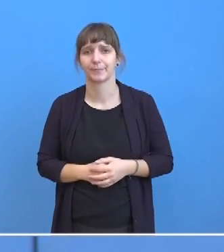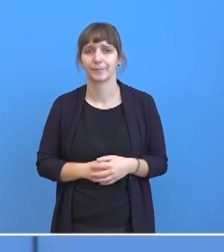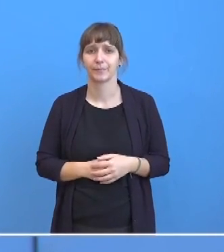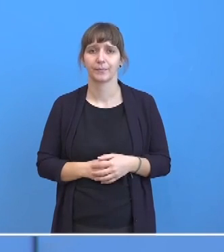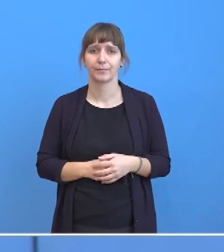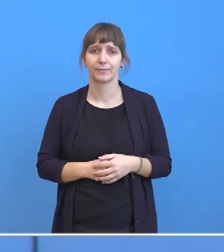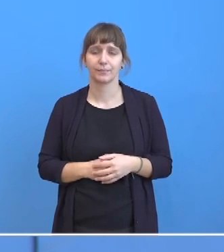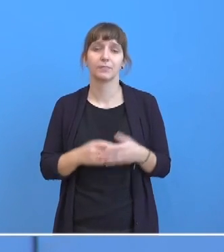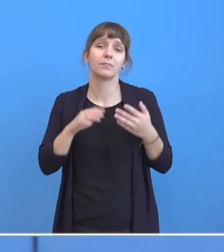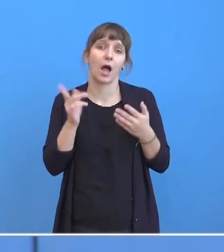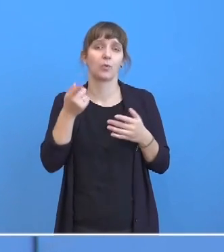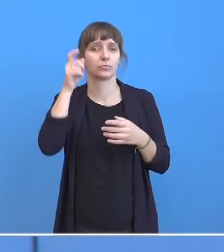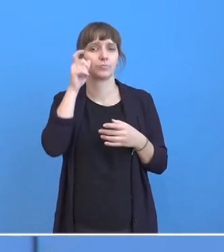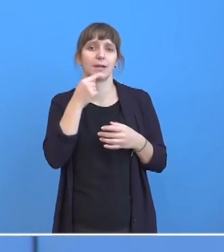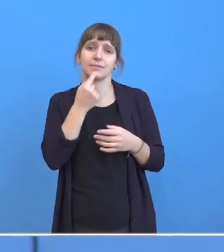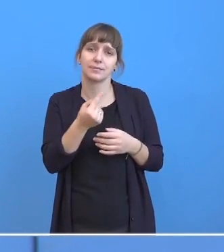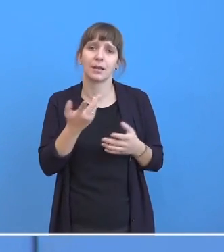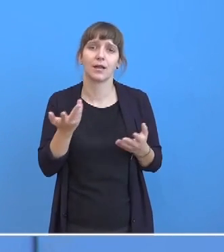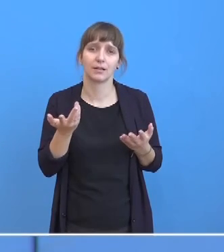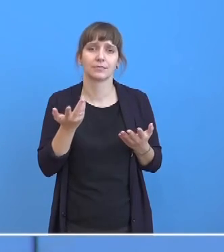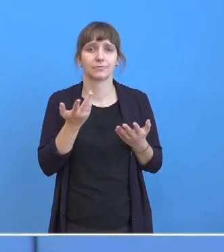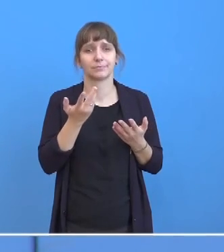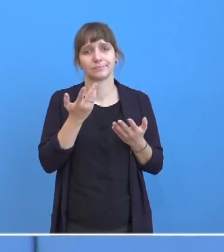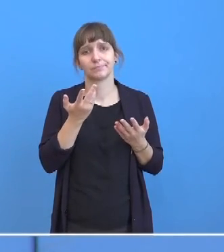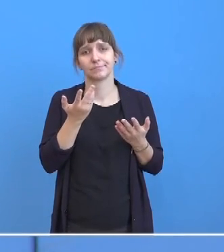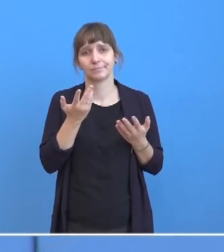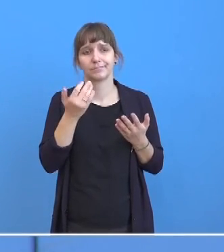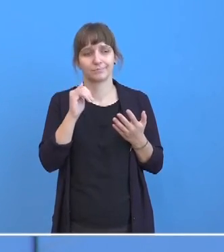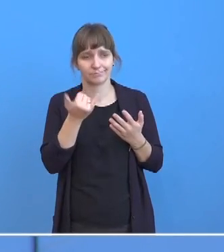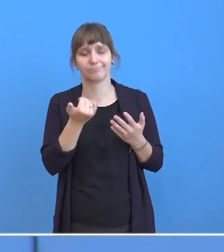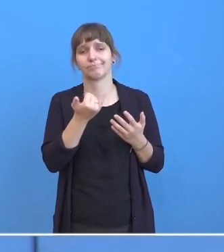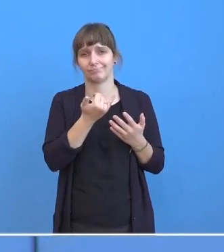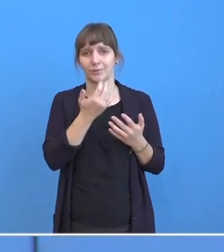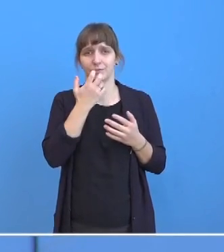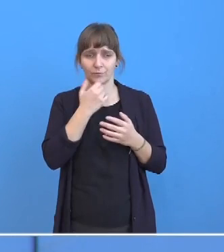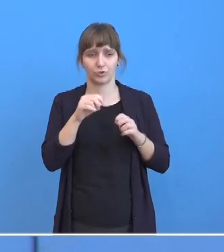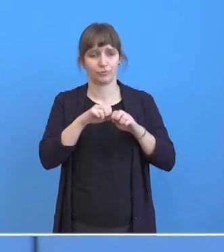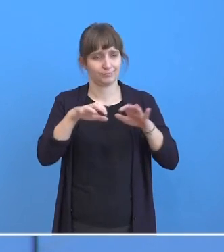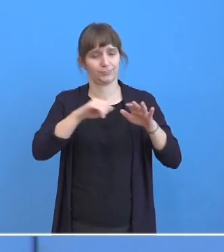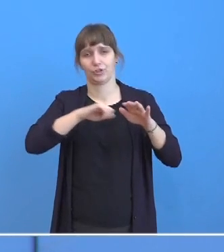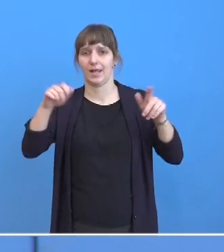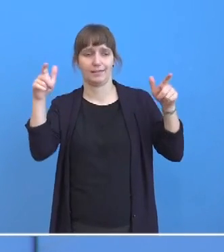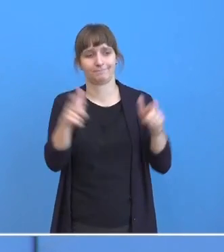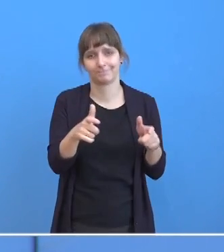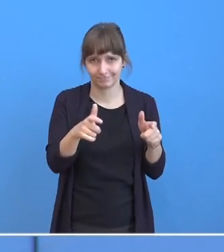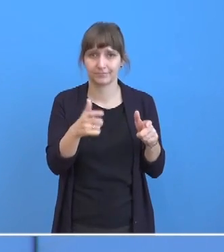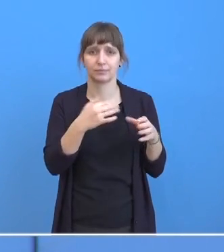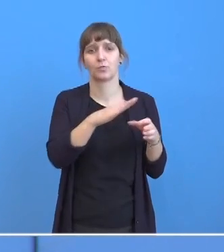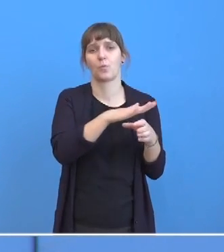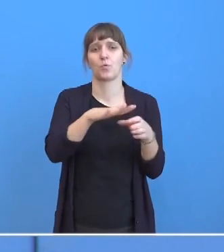Und auch gesagt, dass es entscheidend ist, dann für die rasche Eindämmung von Ausbrüchen in den betroffenen Kommunen.